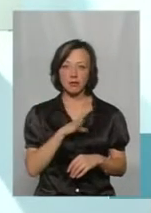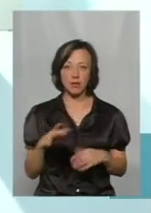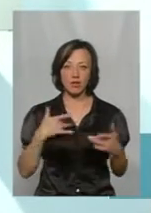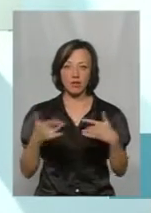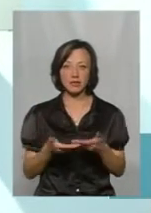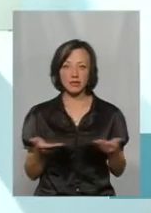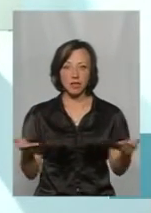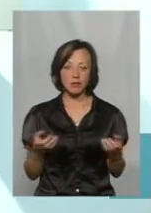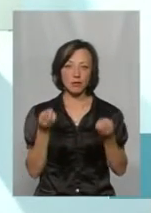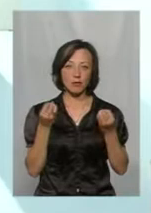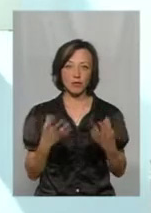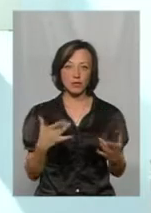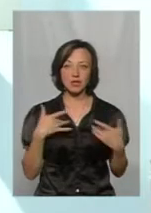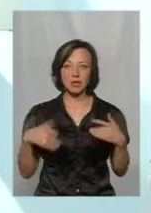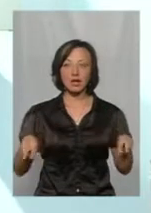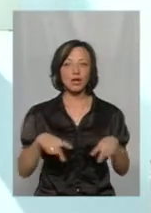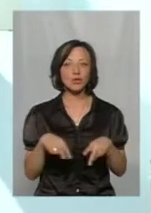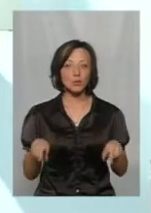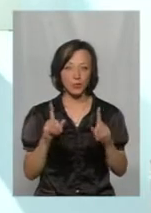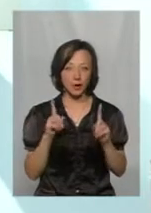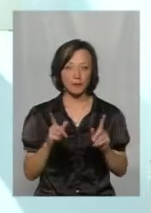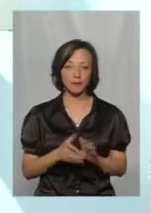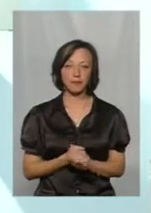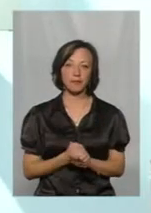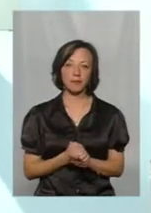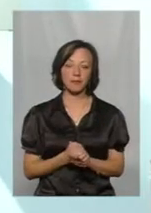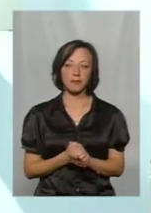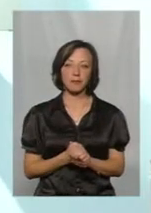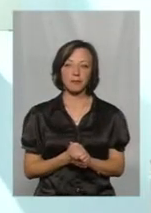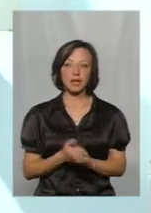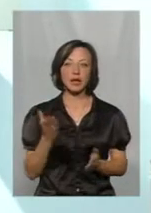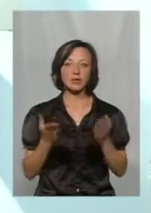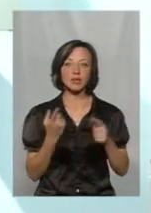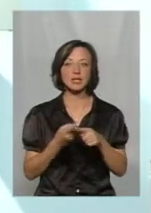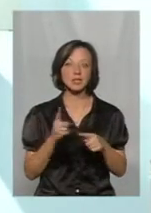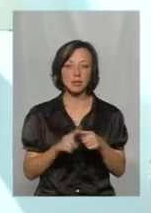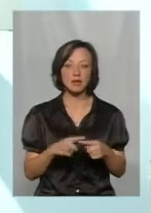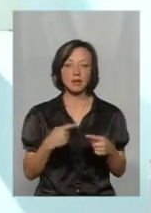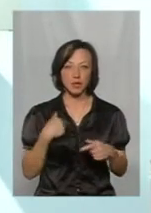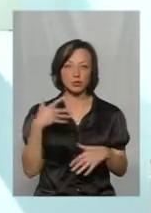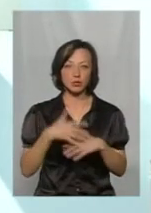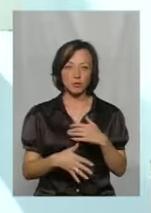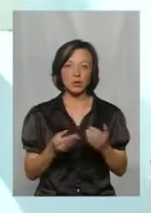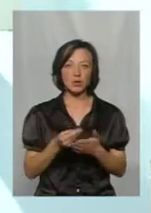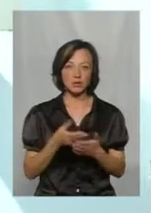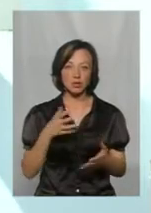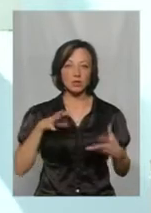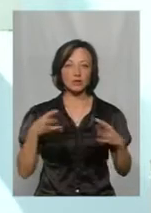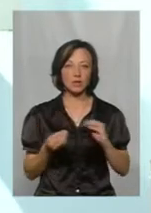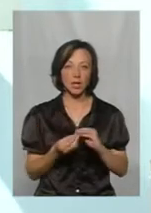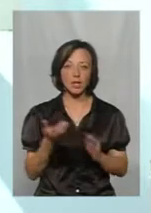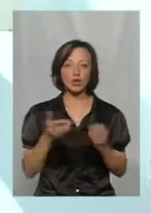тут вона на сцені, не просто на сцені, вона танцює. І якщо це мене зрозуміють, оцінити, вода, результат.